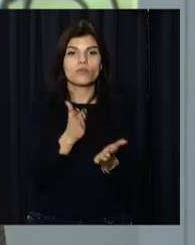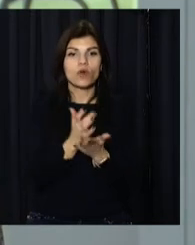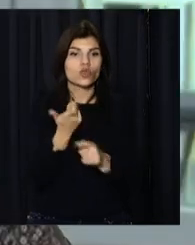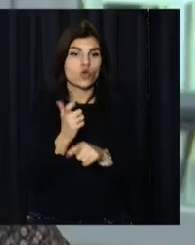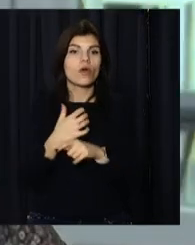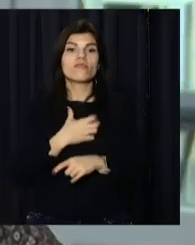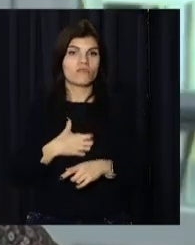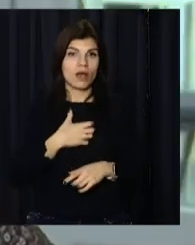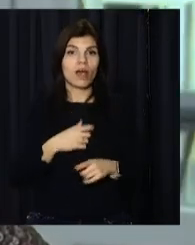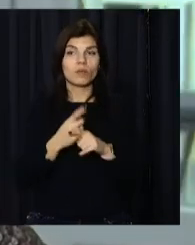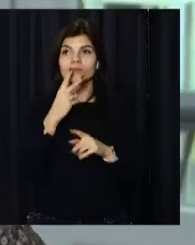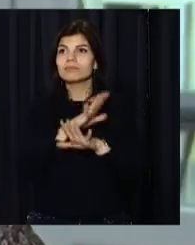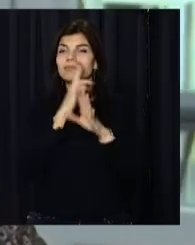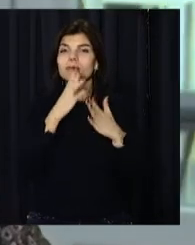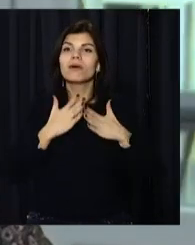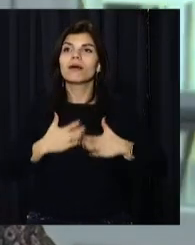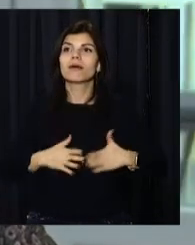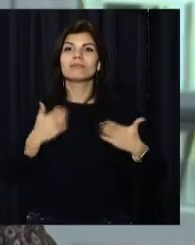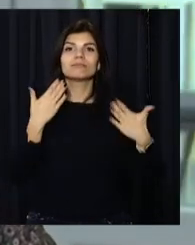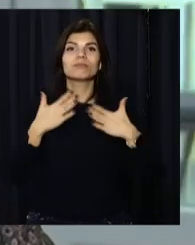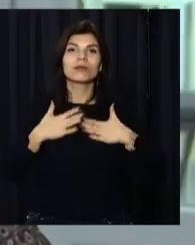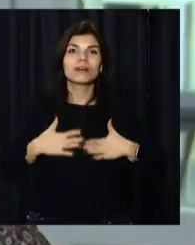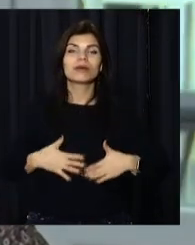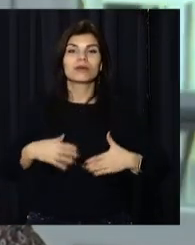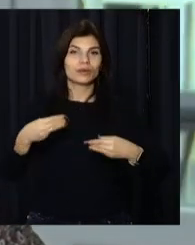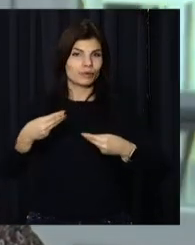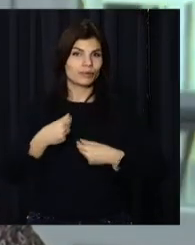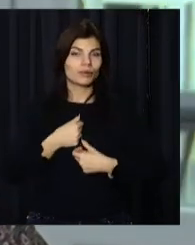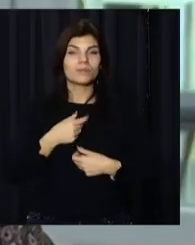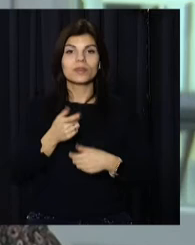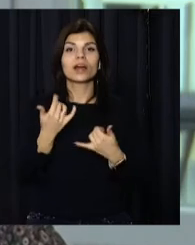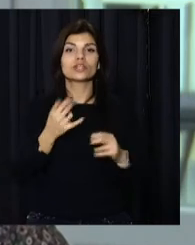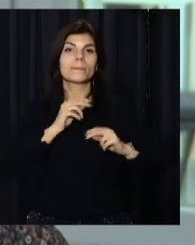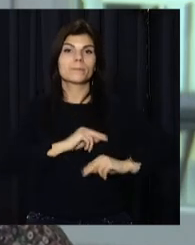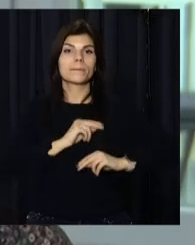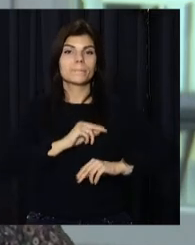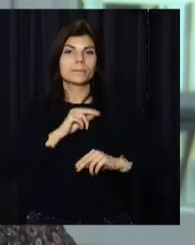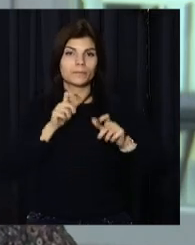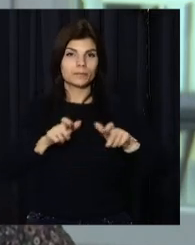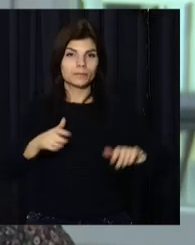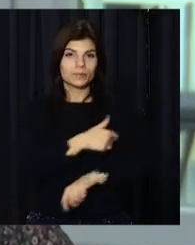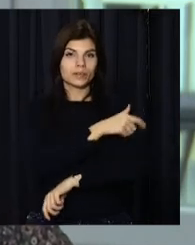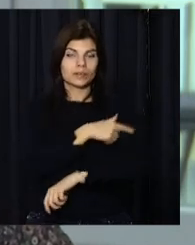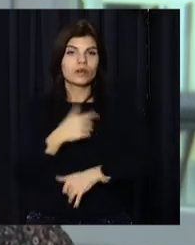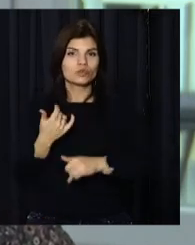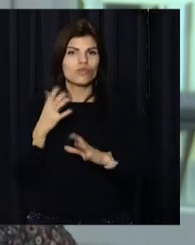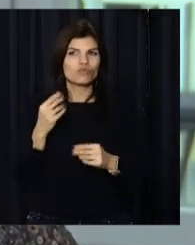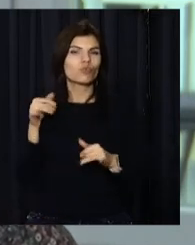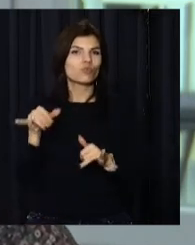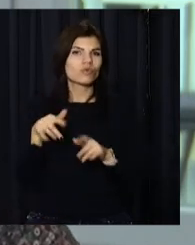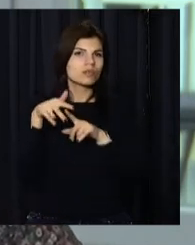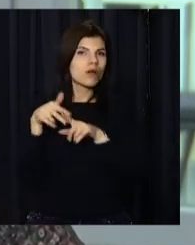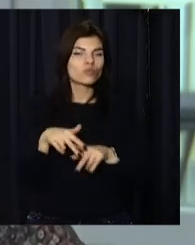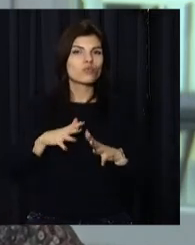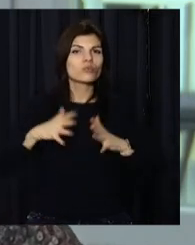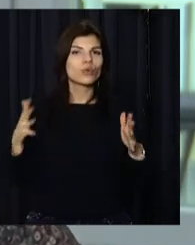це дуже важливо. Тому як працювати медичним працівникам, а зараз вони працюють в дуже напруженому режимі, так і нашим